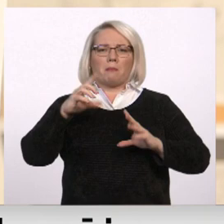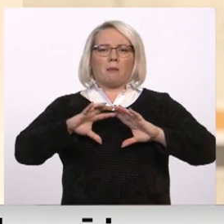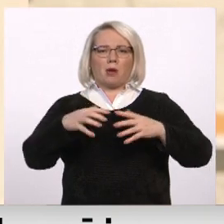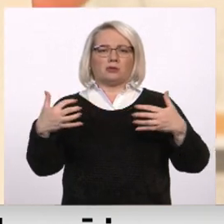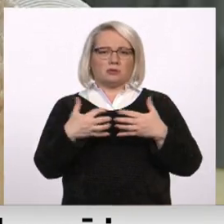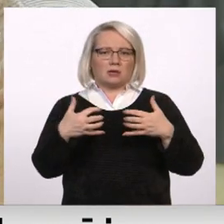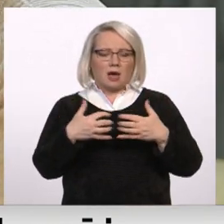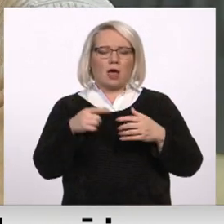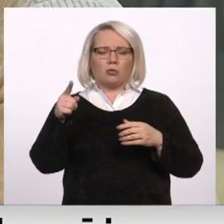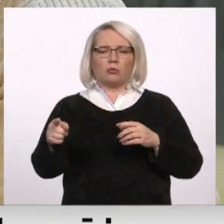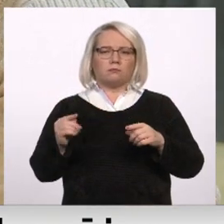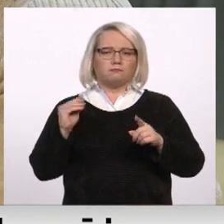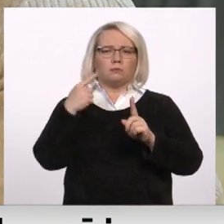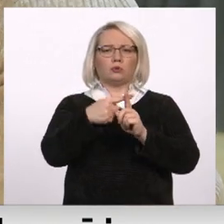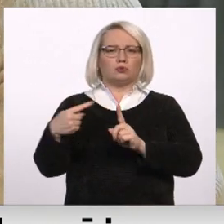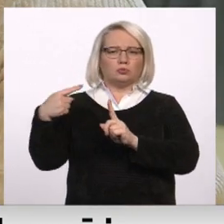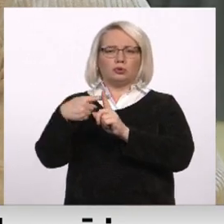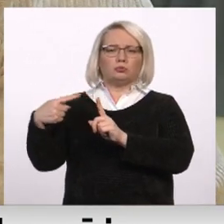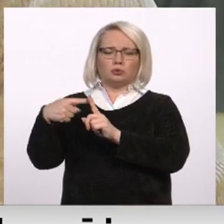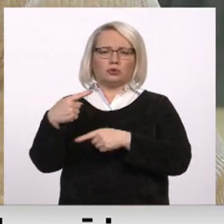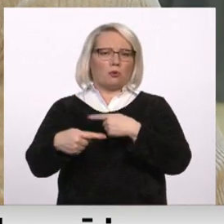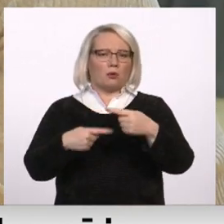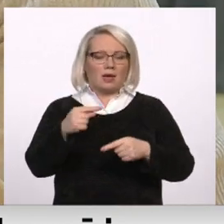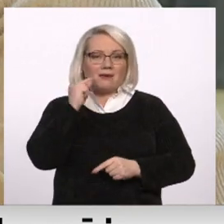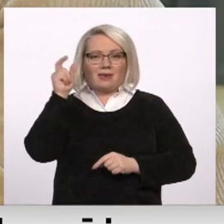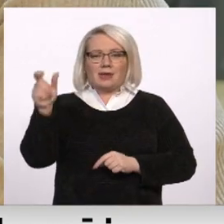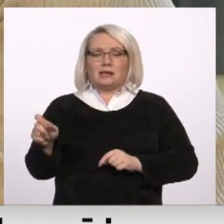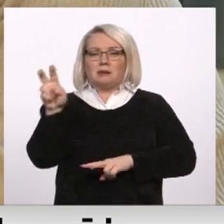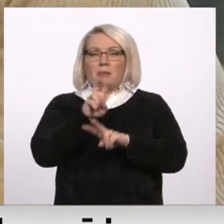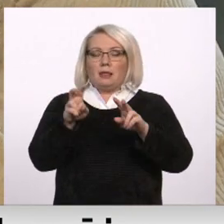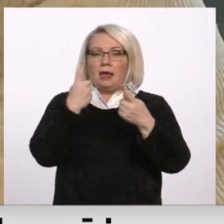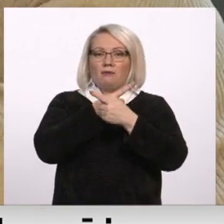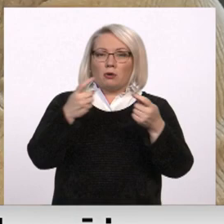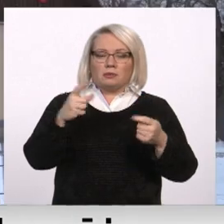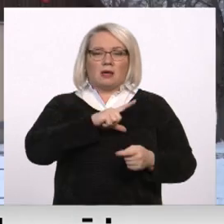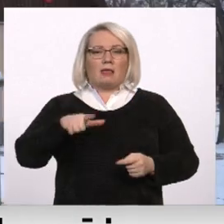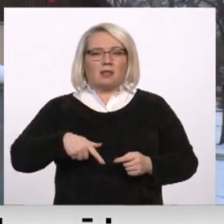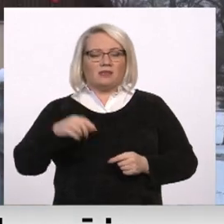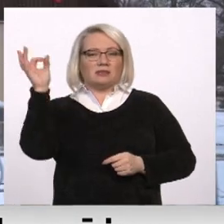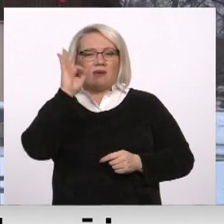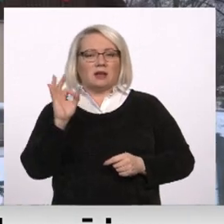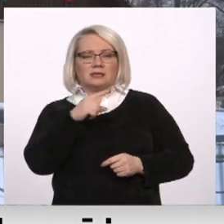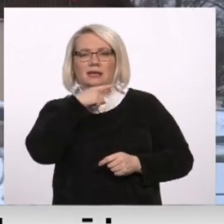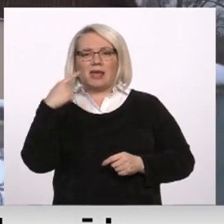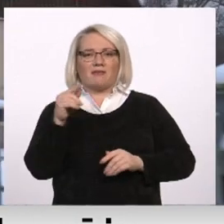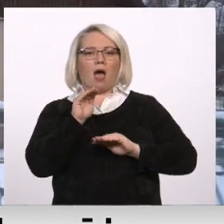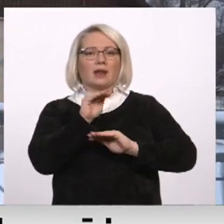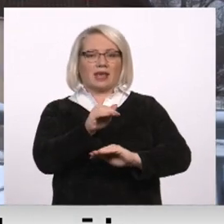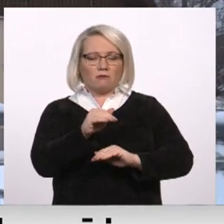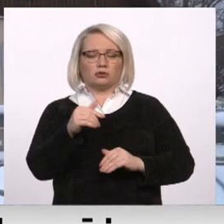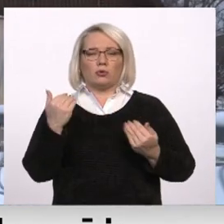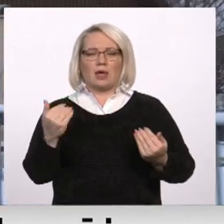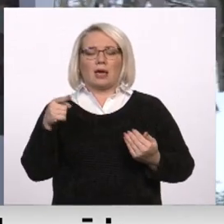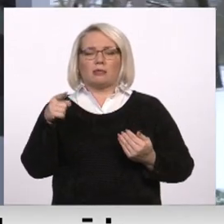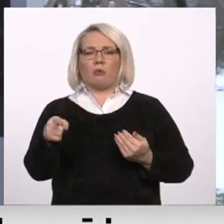bāze tiek papildināta joprojā. Informācija Kaspers meklēs gan Latvijas, gan Vācijas un Krievijas arhīvos. Šobrīd tā publiski pieejam,